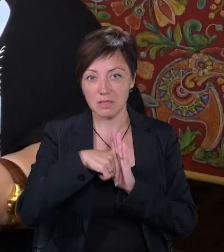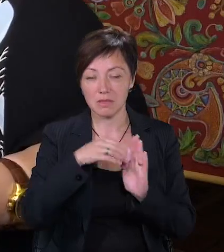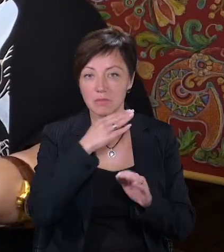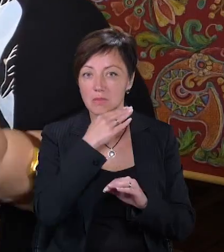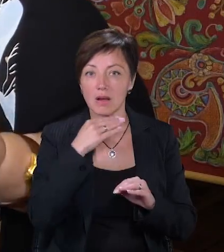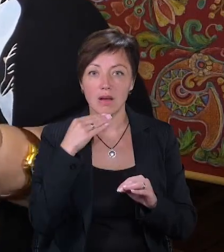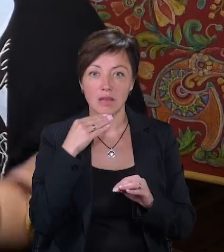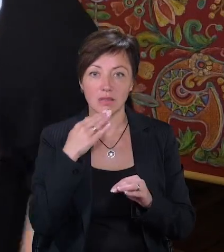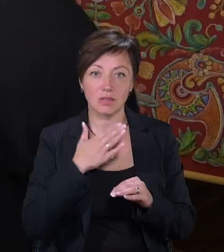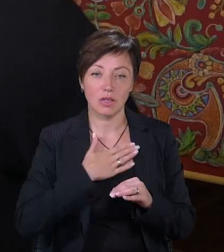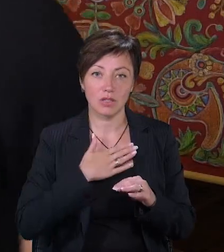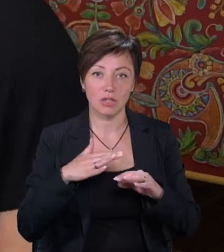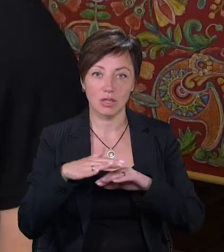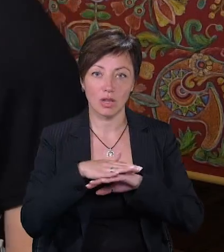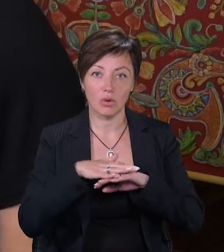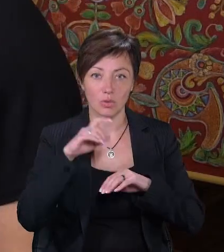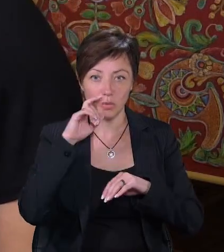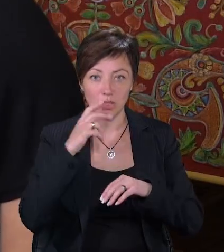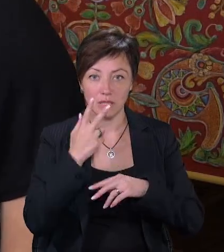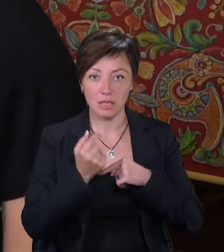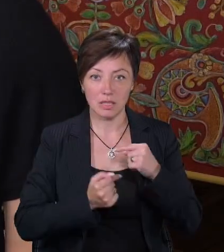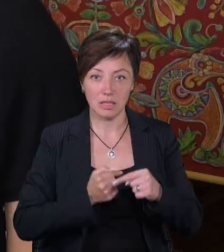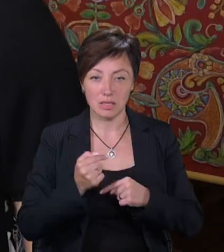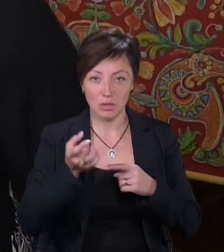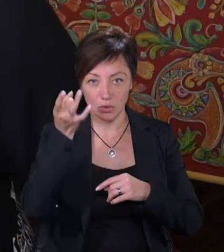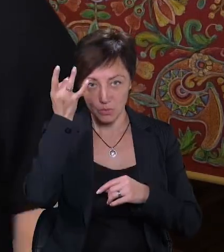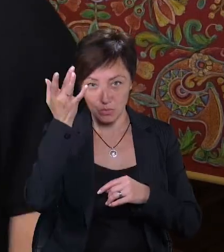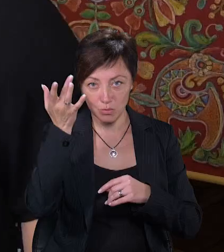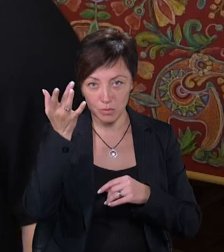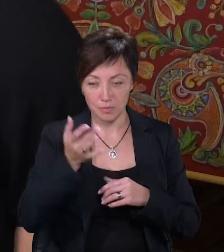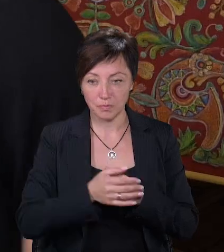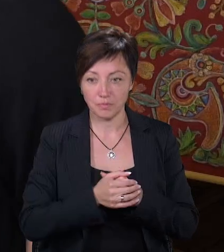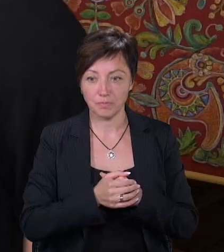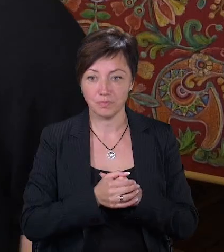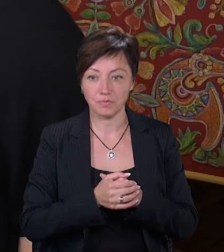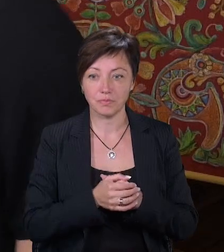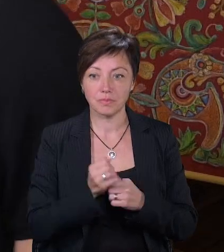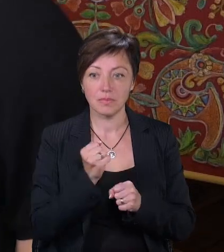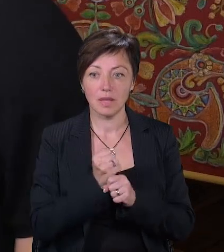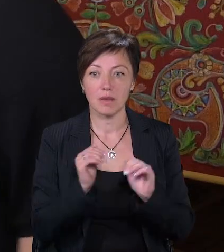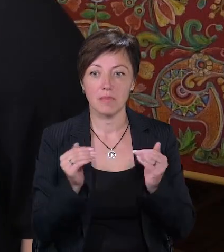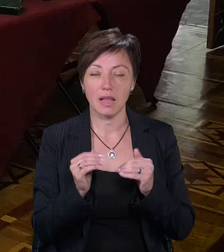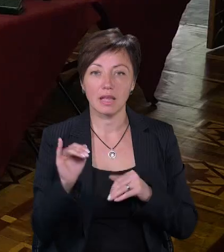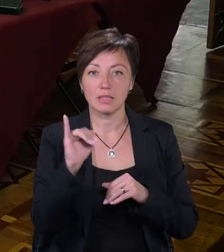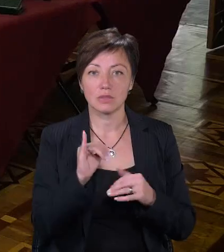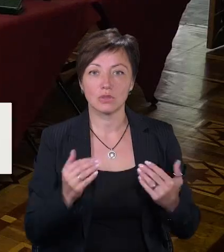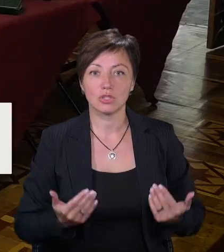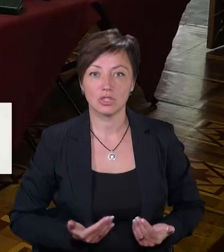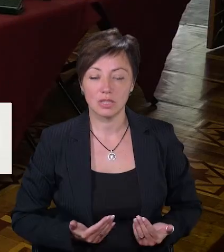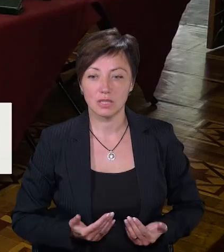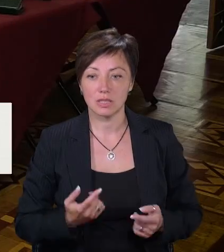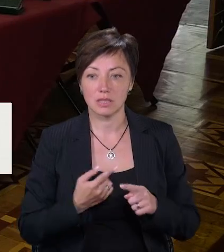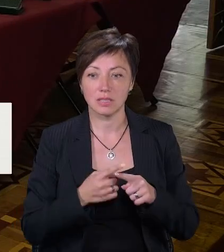багато, як то кажуть, наша народна українська традиція і культура. В кожній роботі тут є маленька історія життя. З